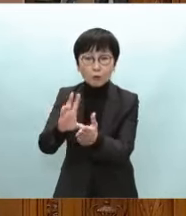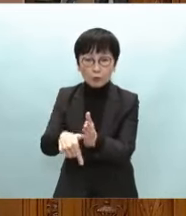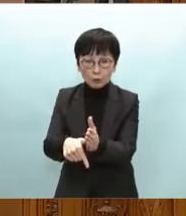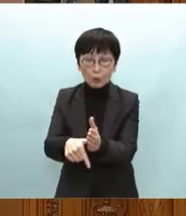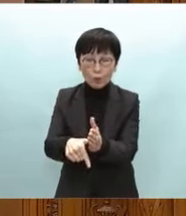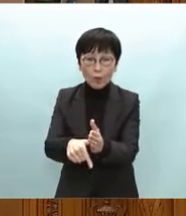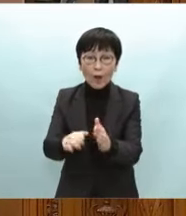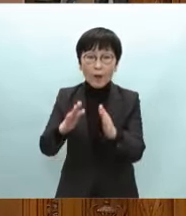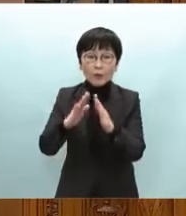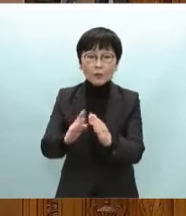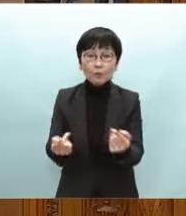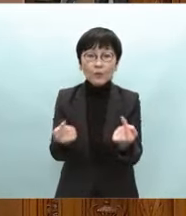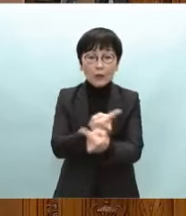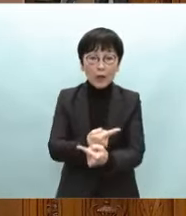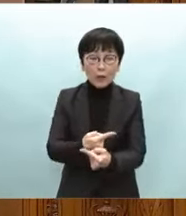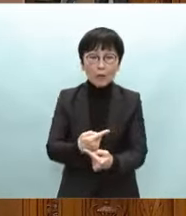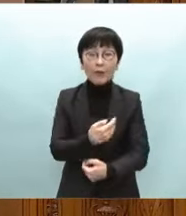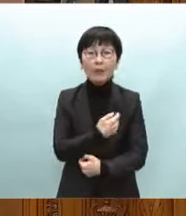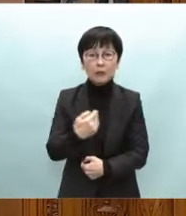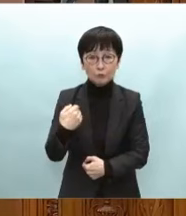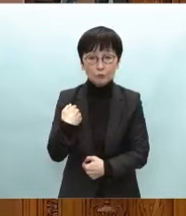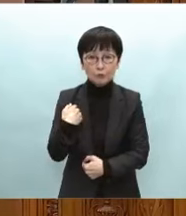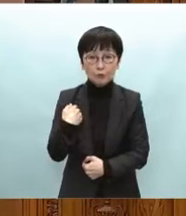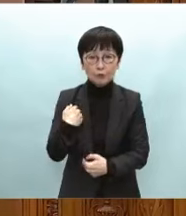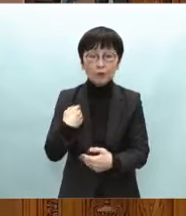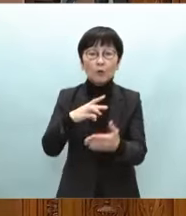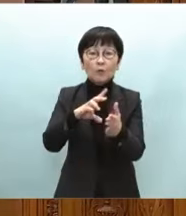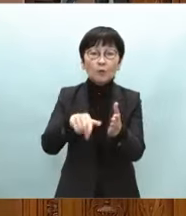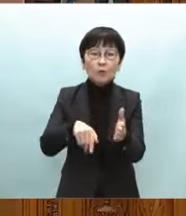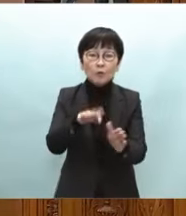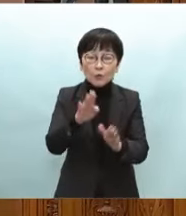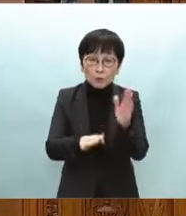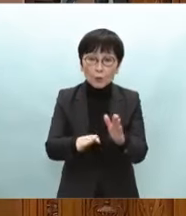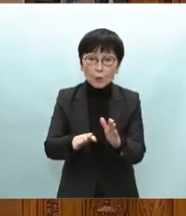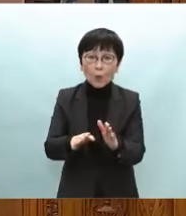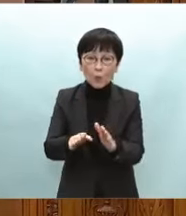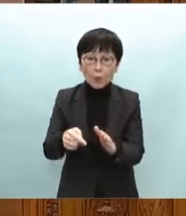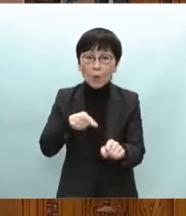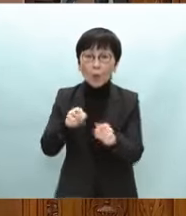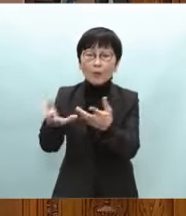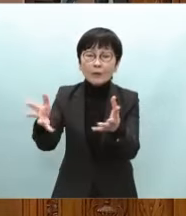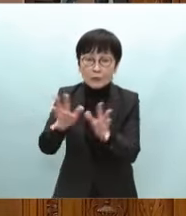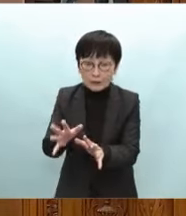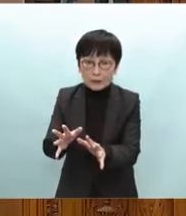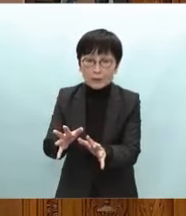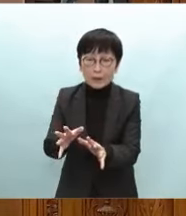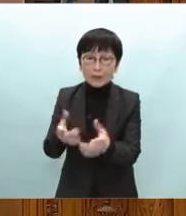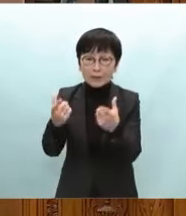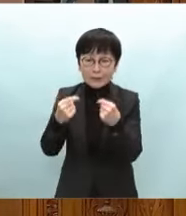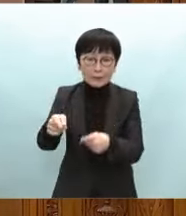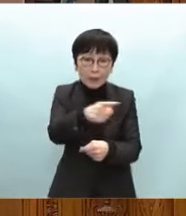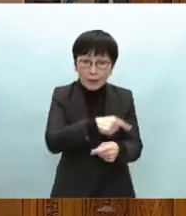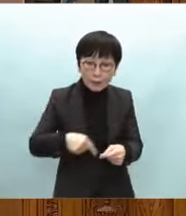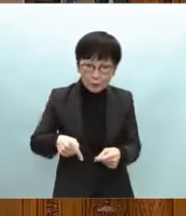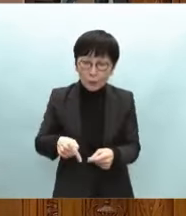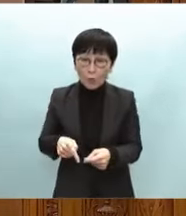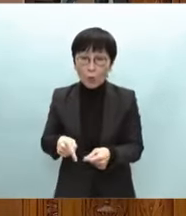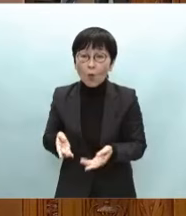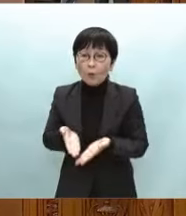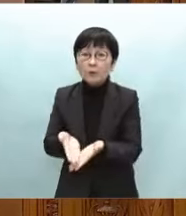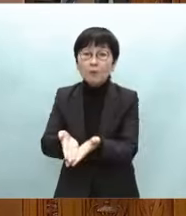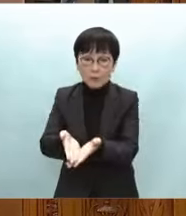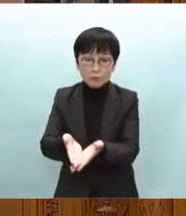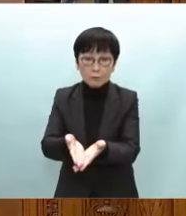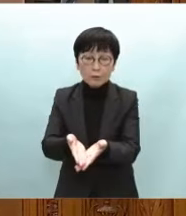み替えは可能でありその旨を被災自治体に周知徹底してまいりますしそのための人的